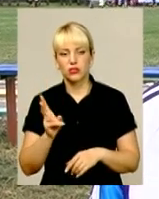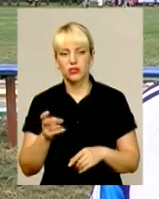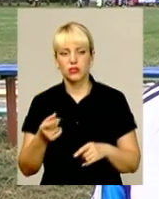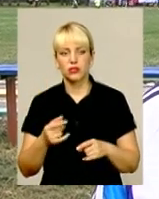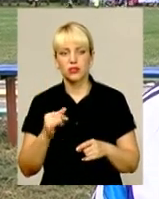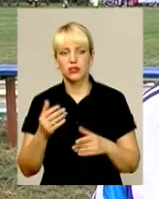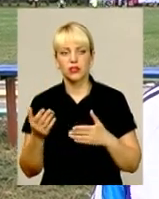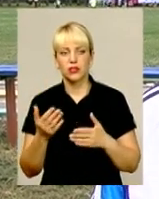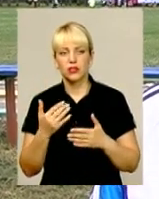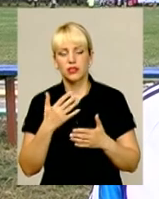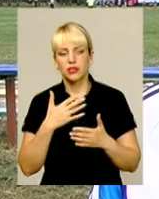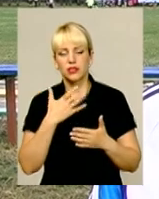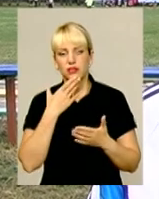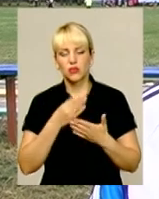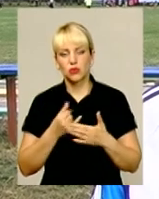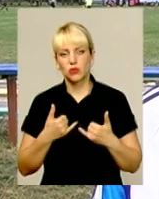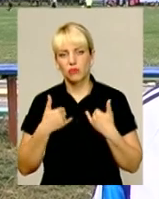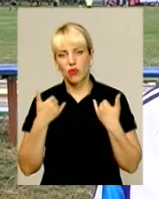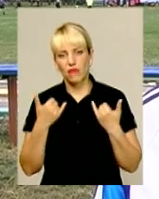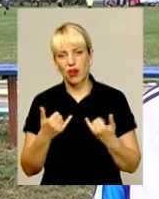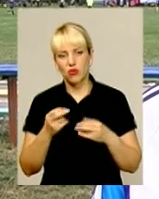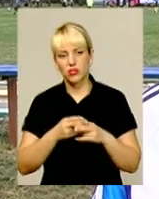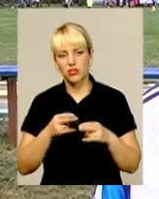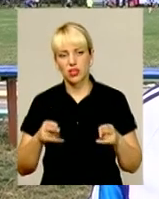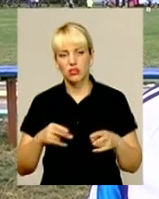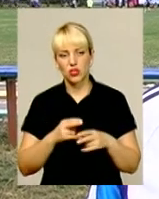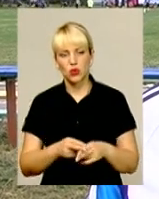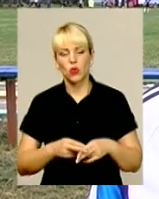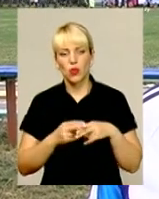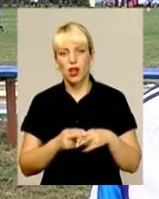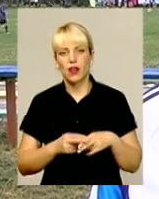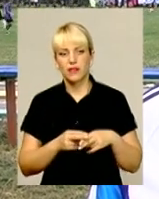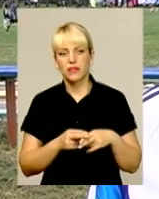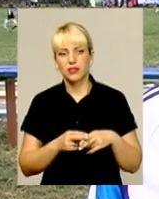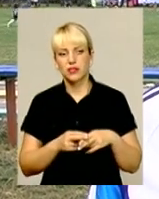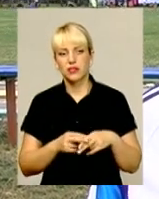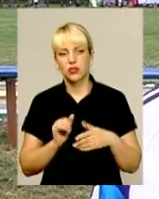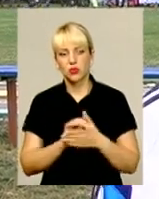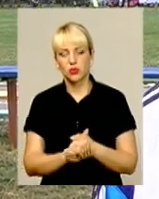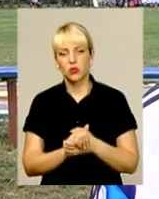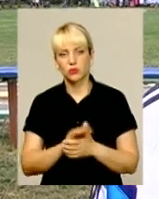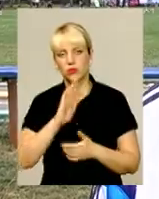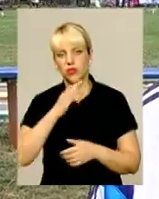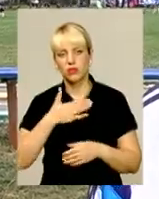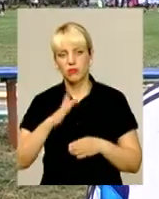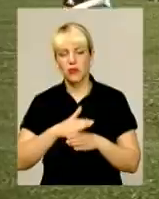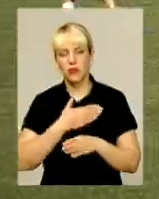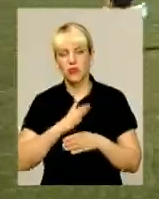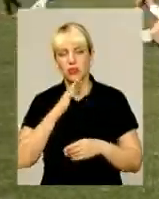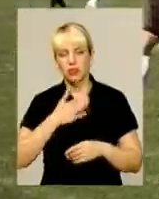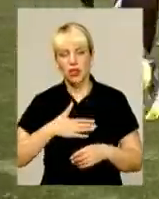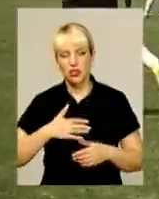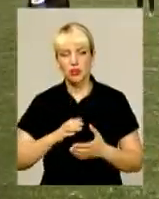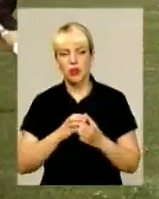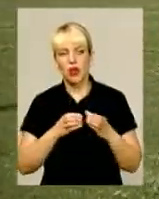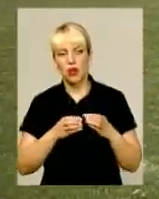І свою повагу з танцією дунаєвців, дружбі нашій, між нашими командами. Ми